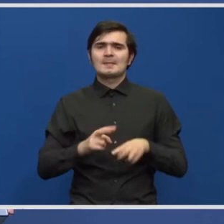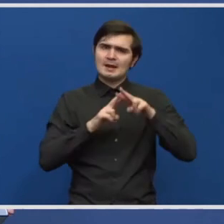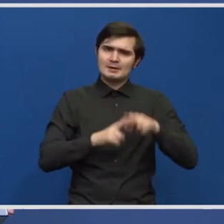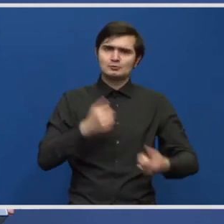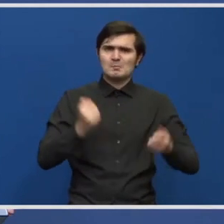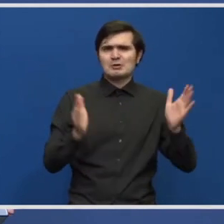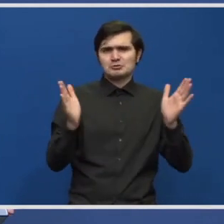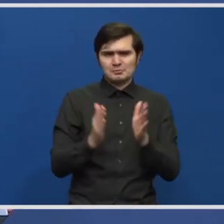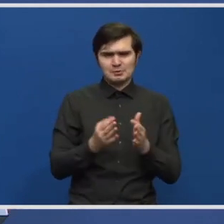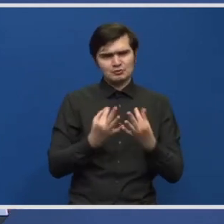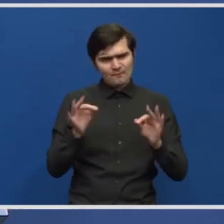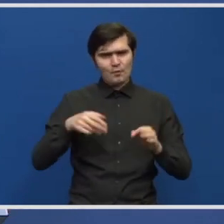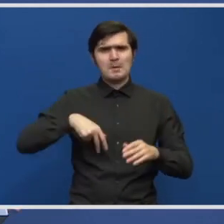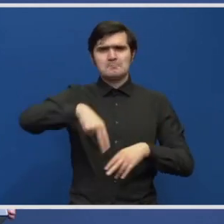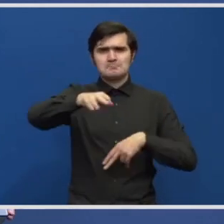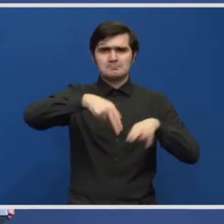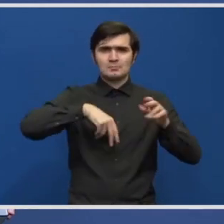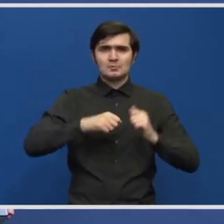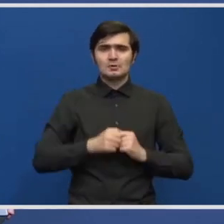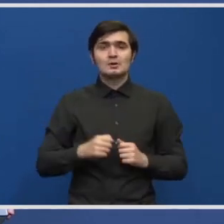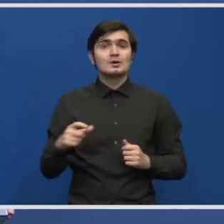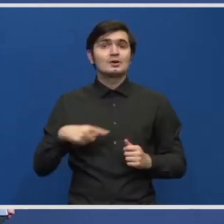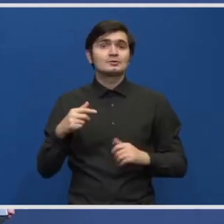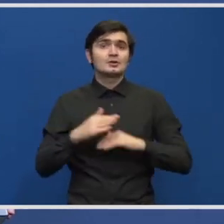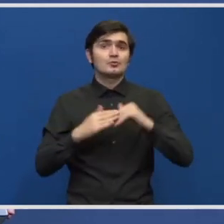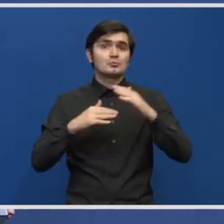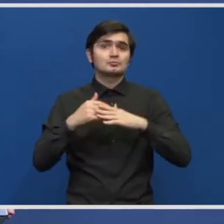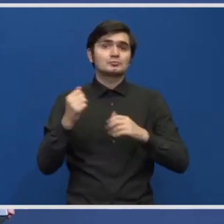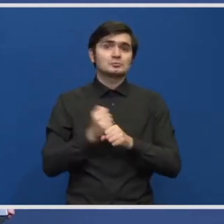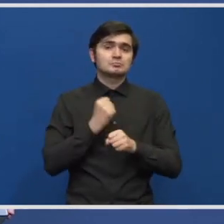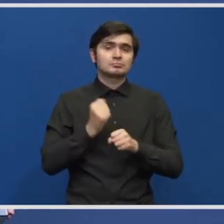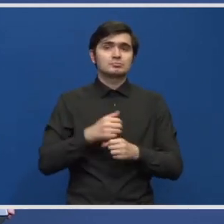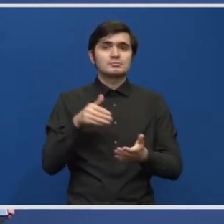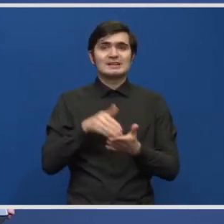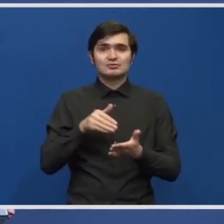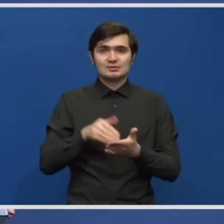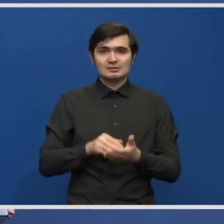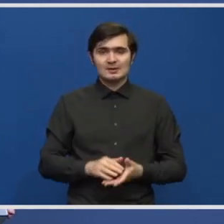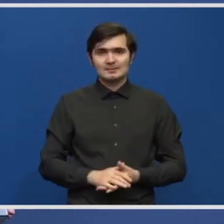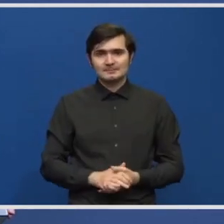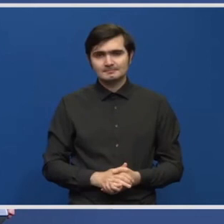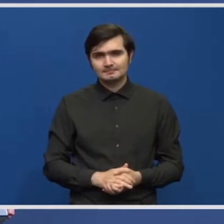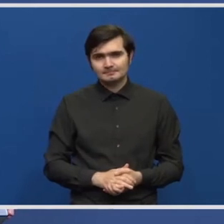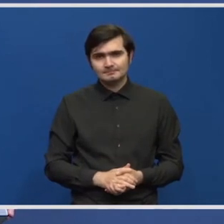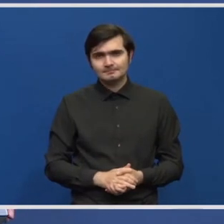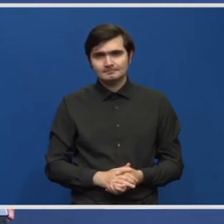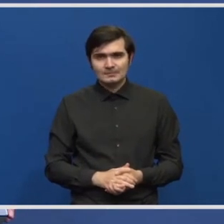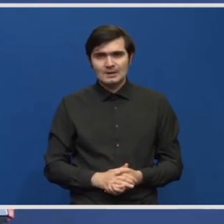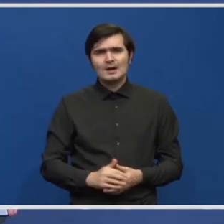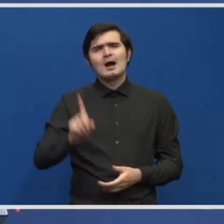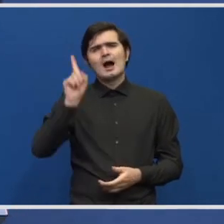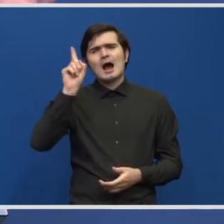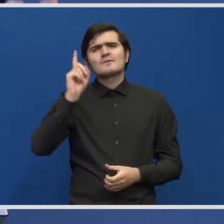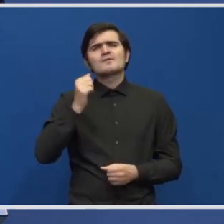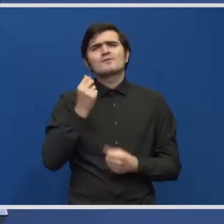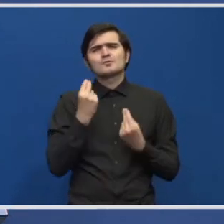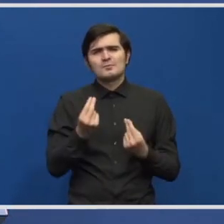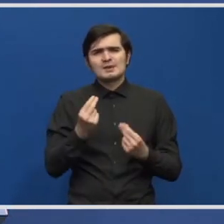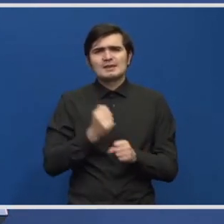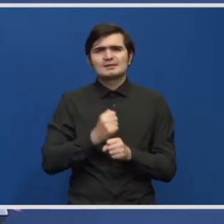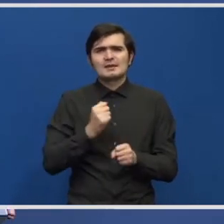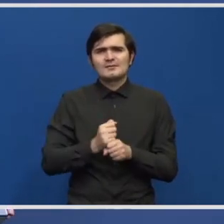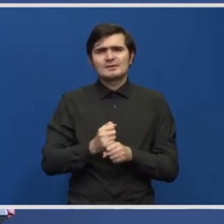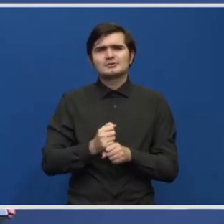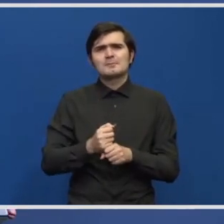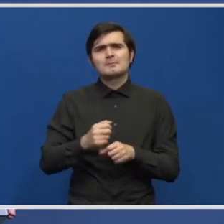Ce să vă spun? Sunt lucrări necesare. Ar fi bine să le facem la timpul lor. E un